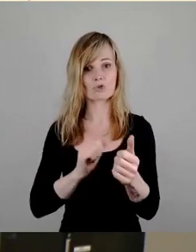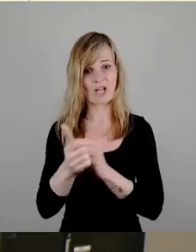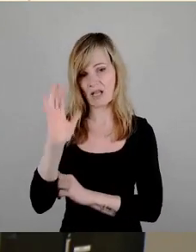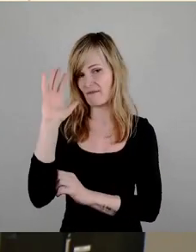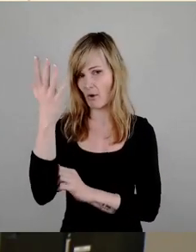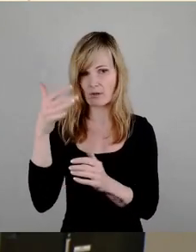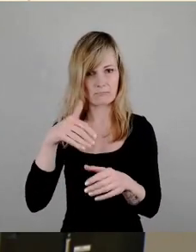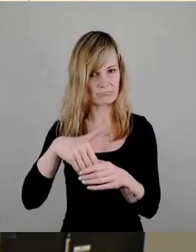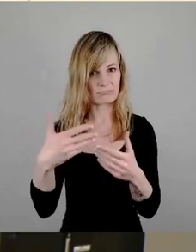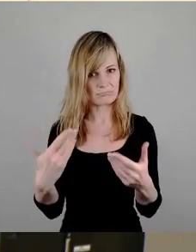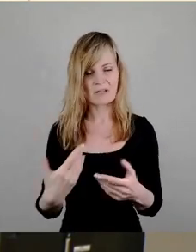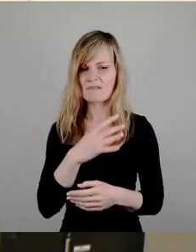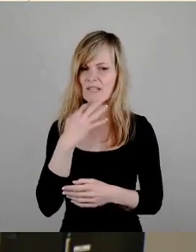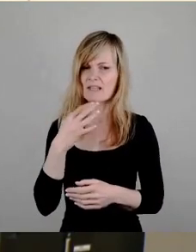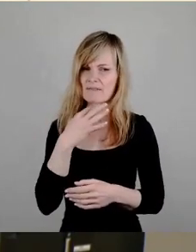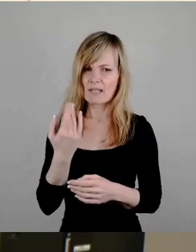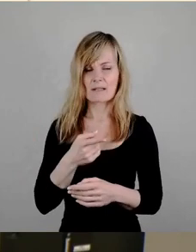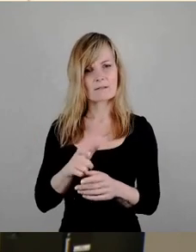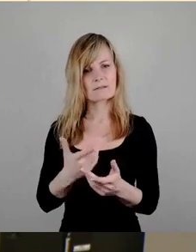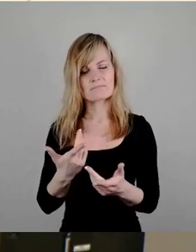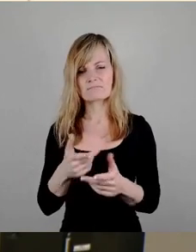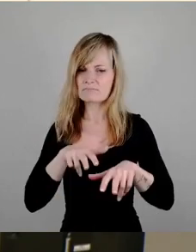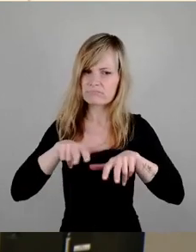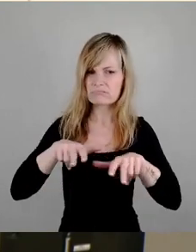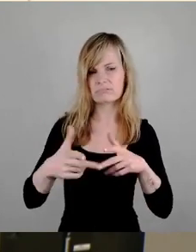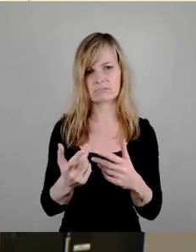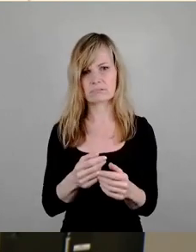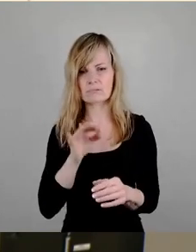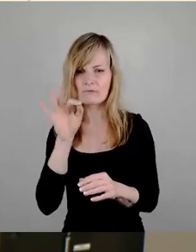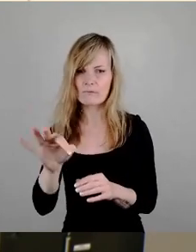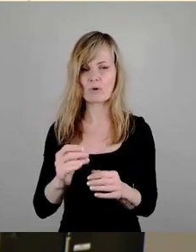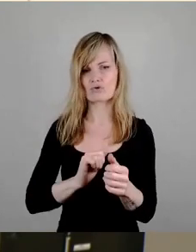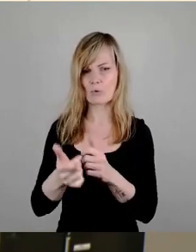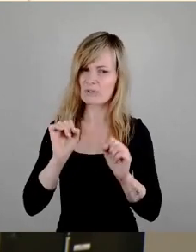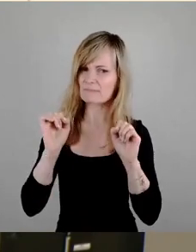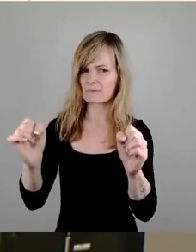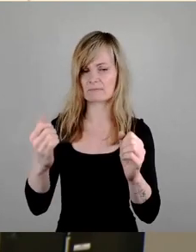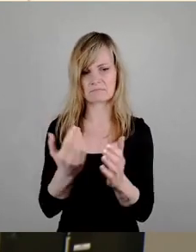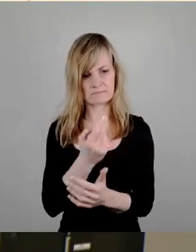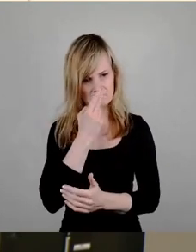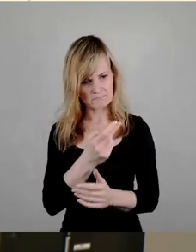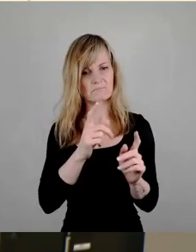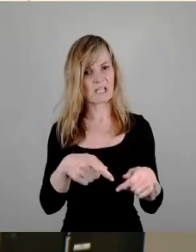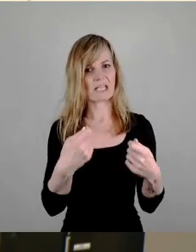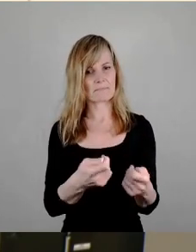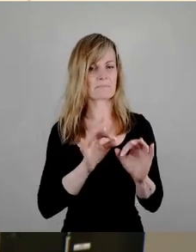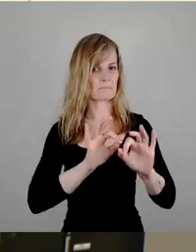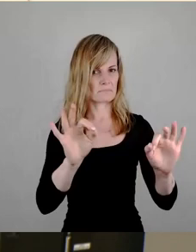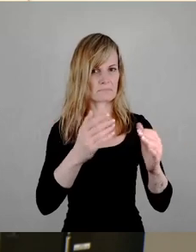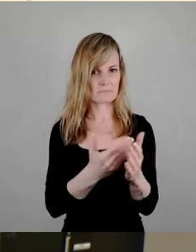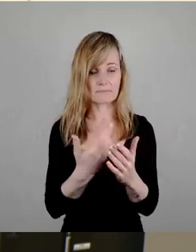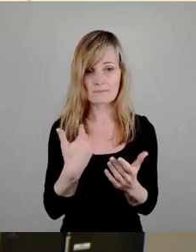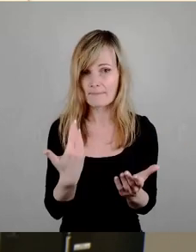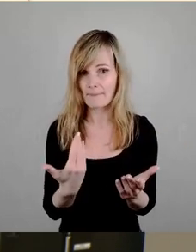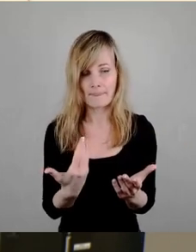sehr viel in den Sport Und die Ergebnisse sind entsprechend Wenn man die Beteiligung an Ligen